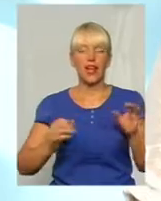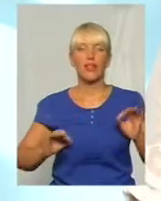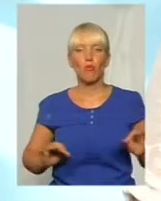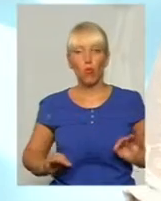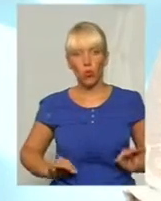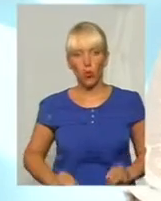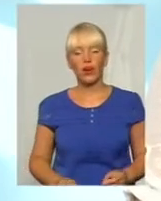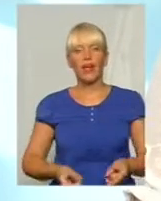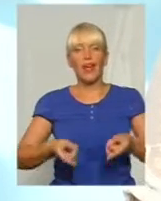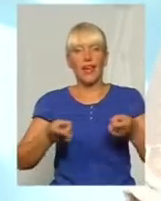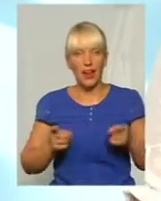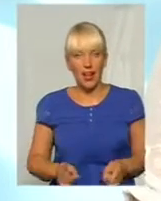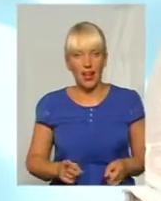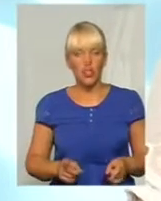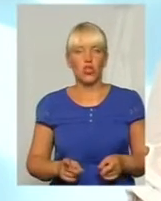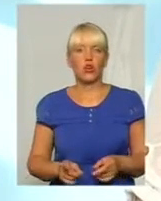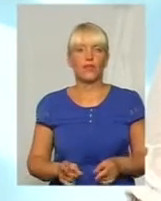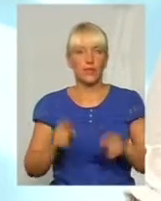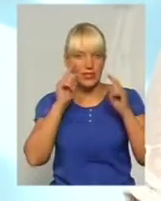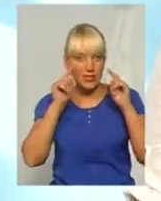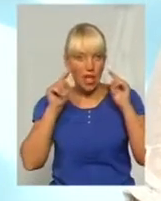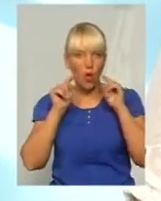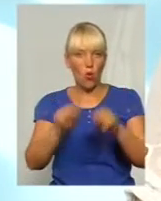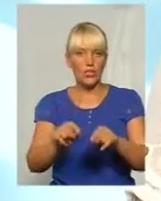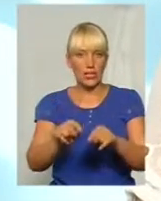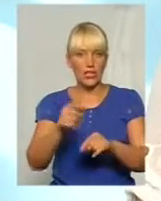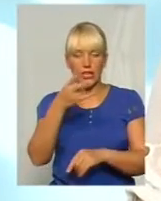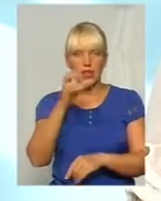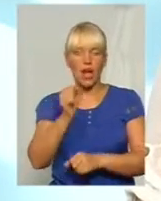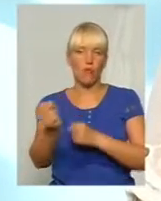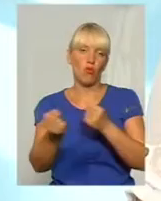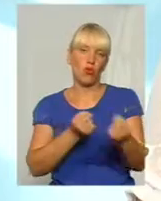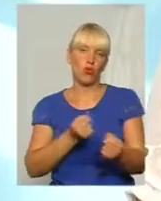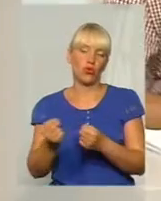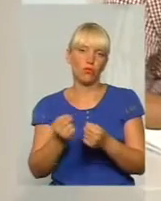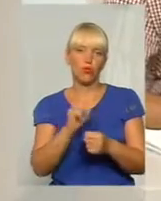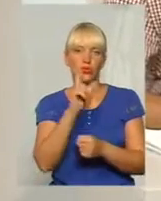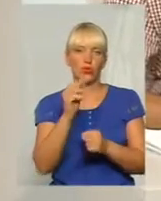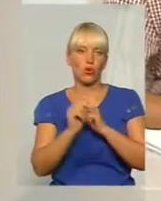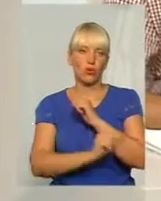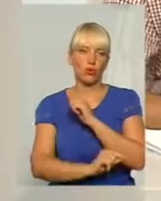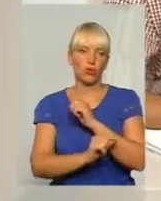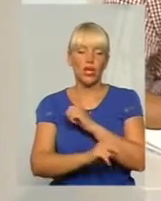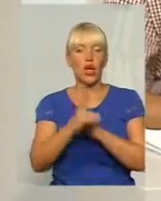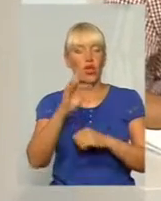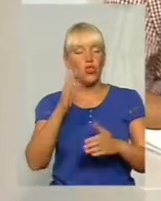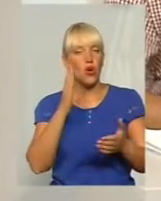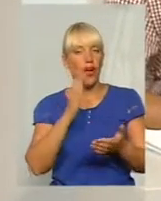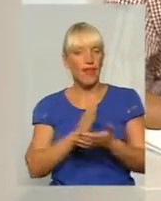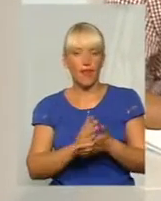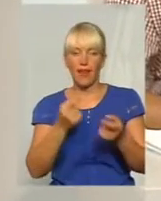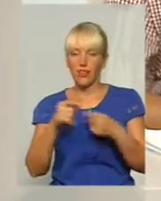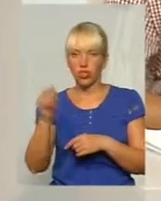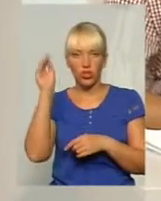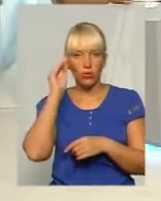націлений, загострений, як сьогодні модно казати, на боротьбу з корупцією. Але є ще донка, що він загострений на вибори?